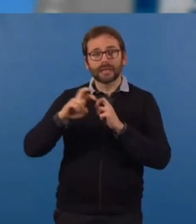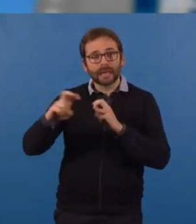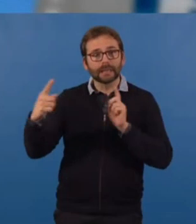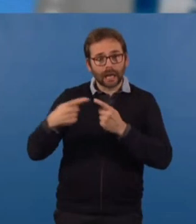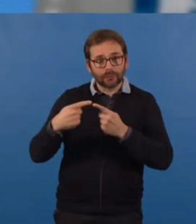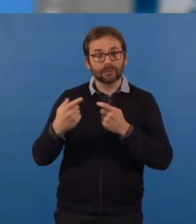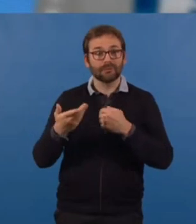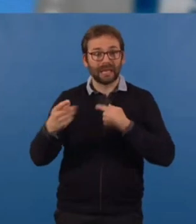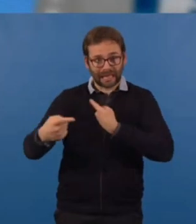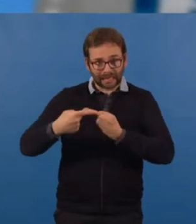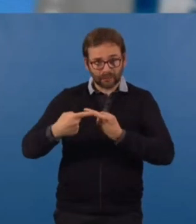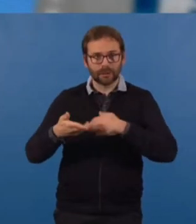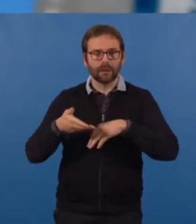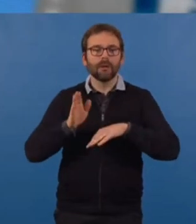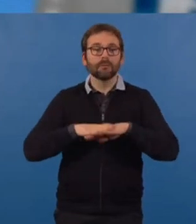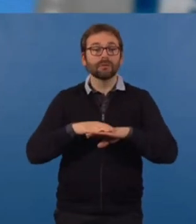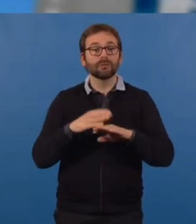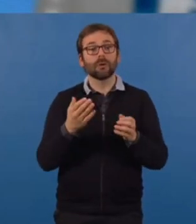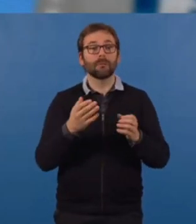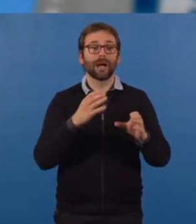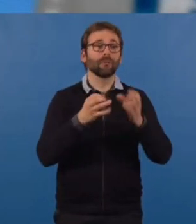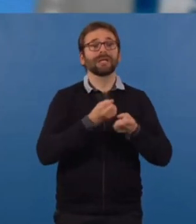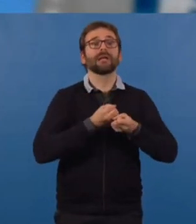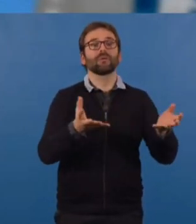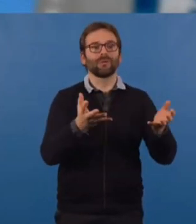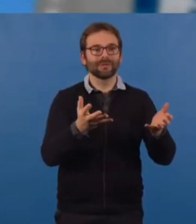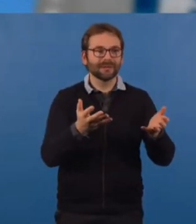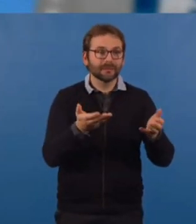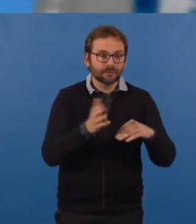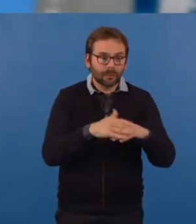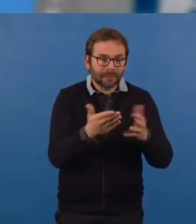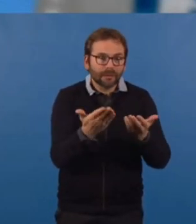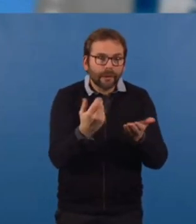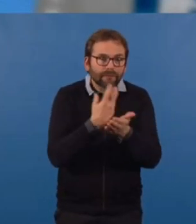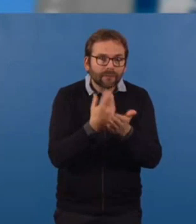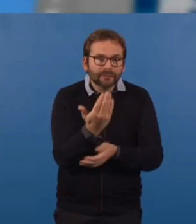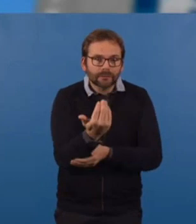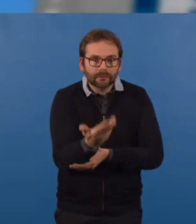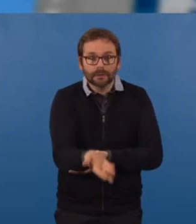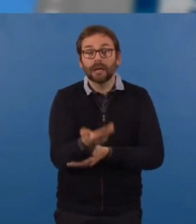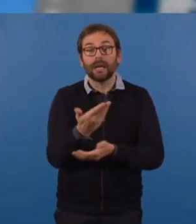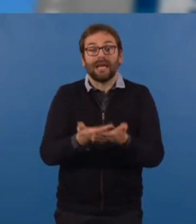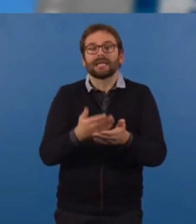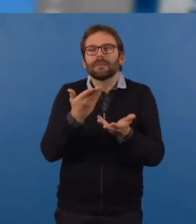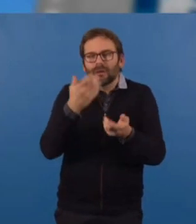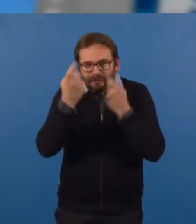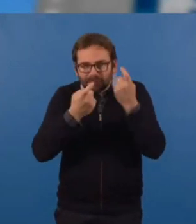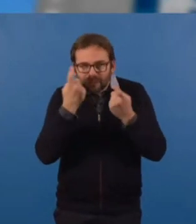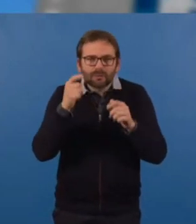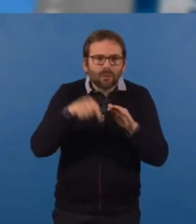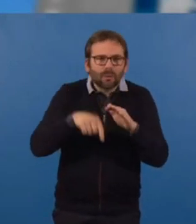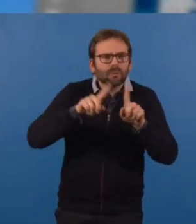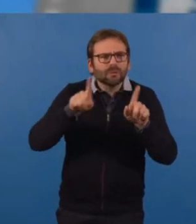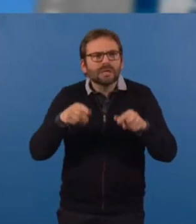le coût de communication est parti, il faut nous en dire un peu plus. Il lui appartient désormais de pousser la réflexion, de préciser les montants